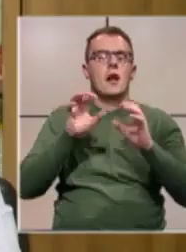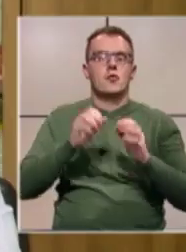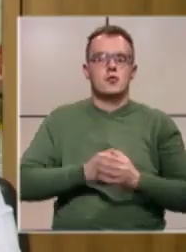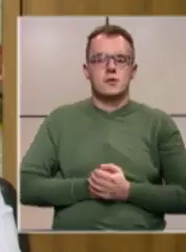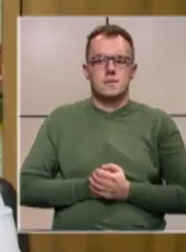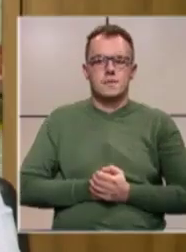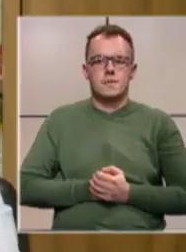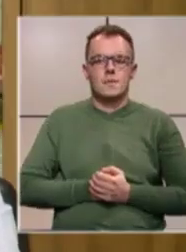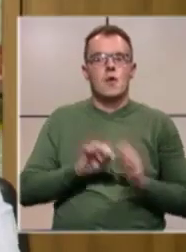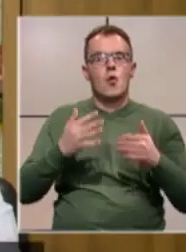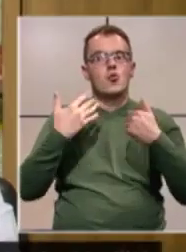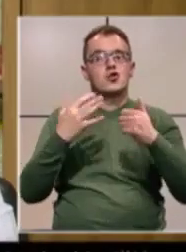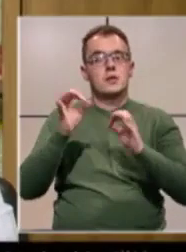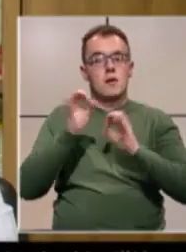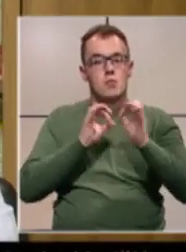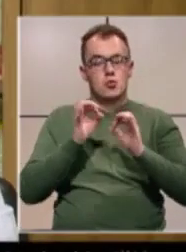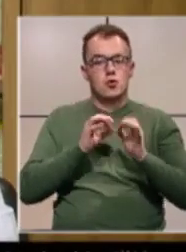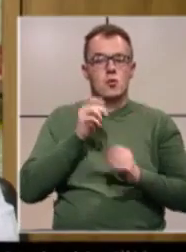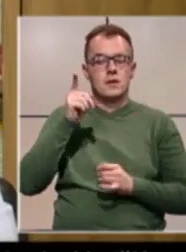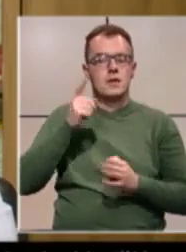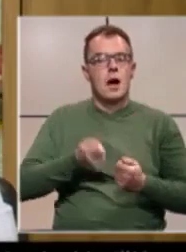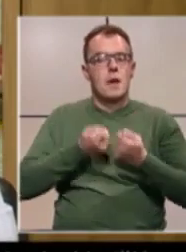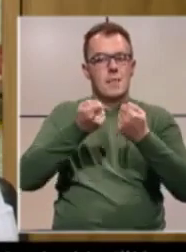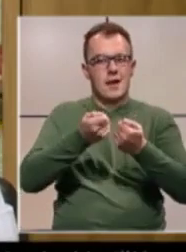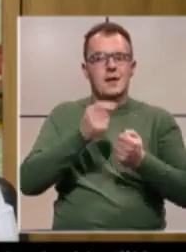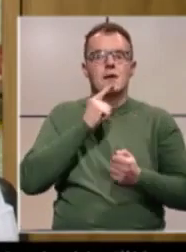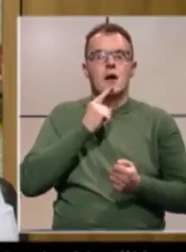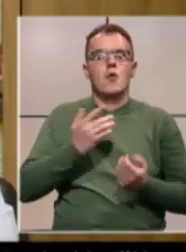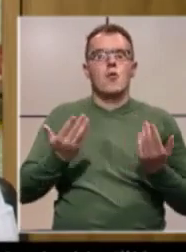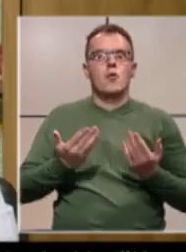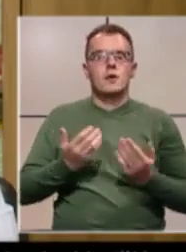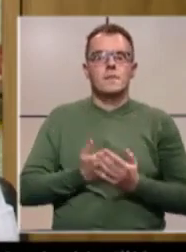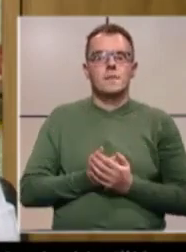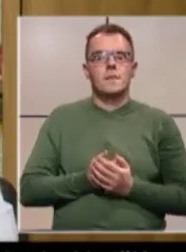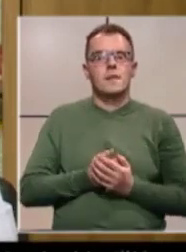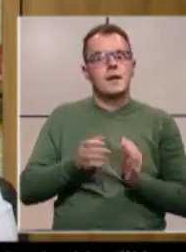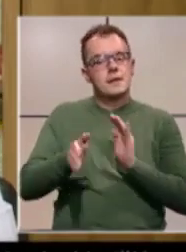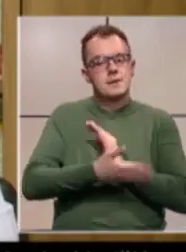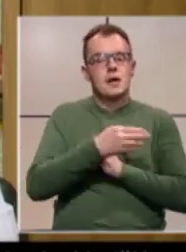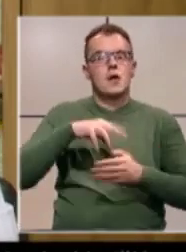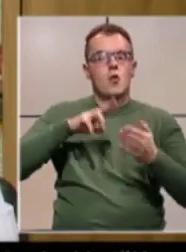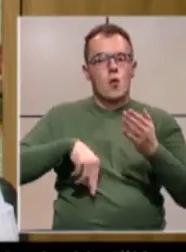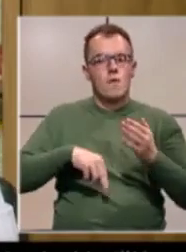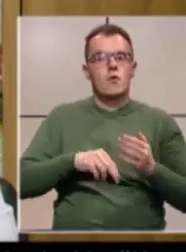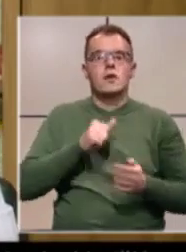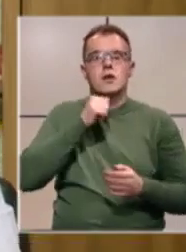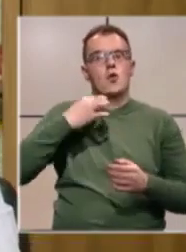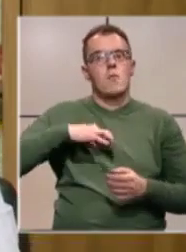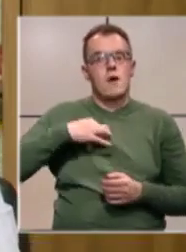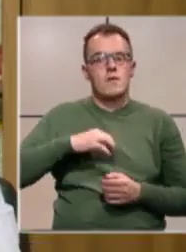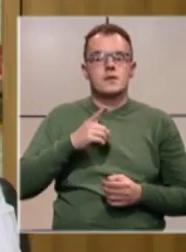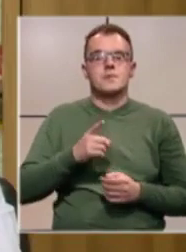Oko 60% tih aplikanata kojima istekni ugovoreni dio obaveze